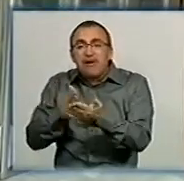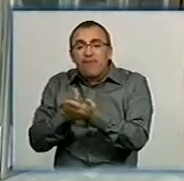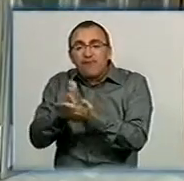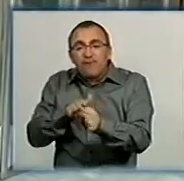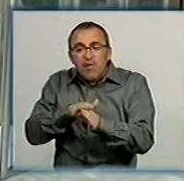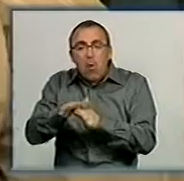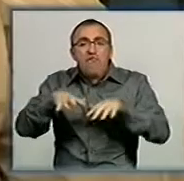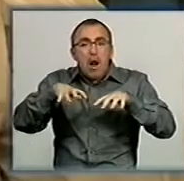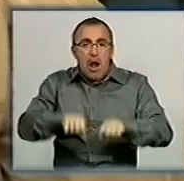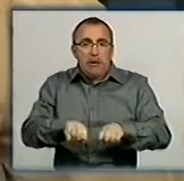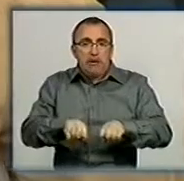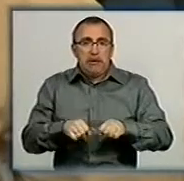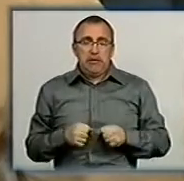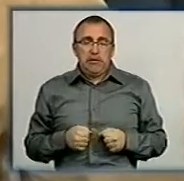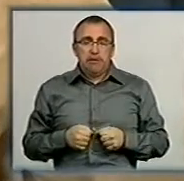влади.